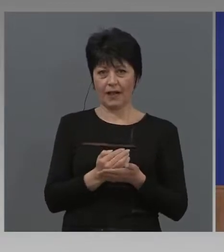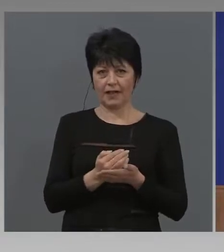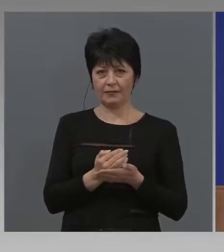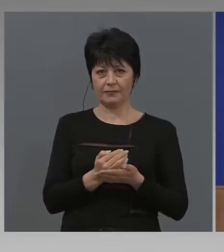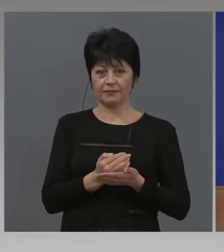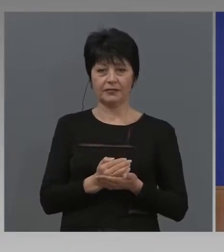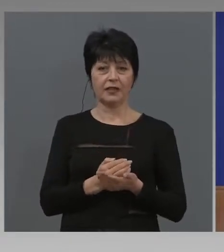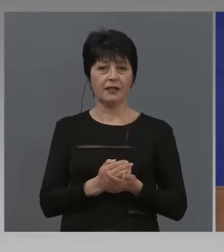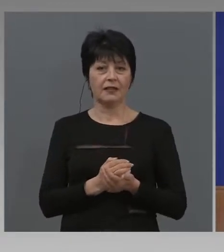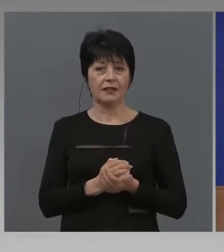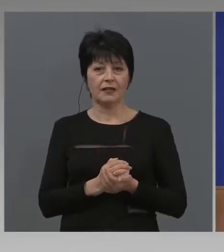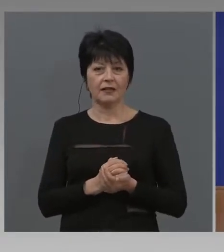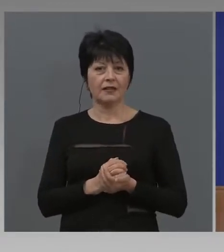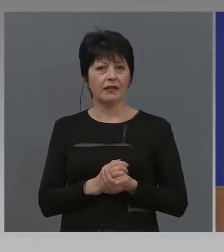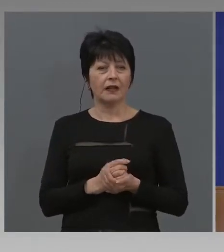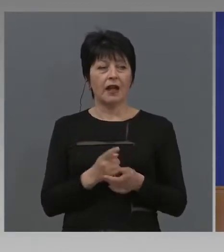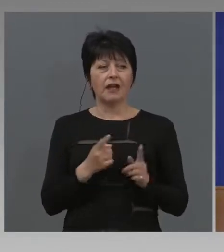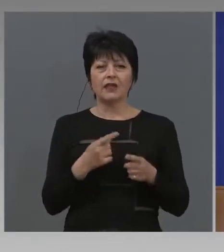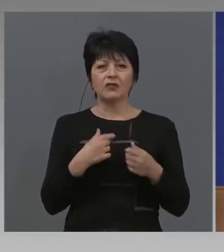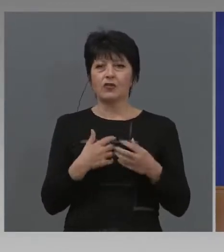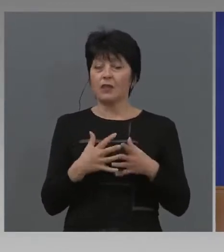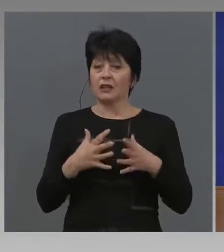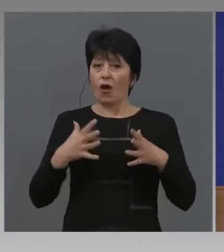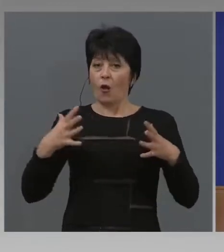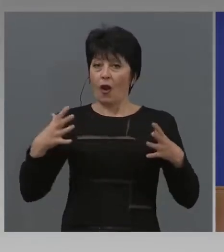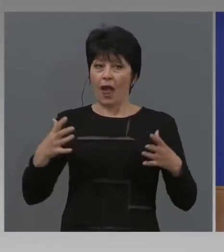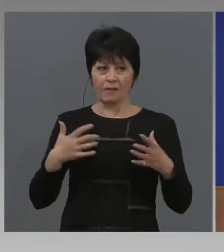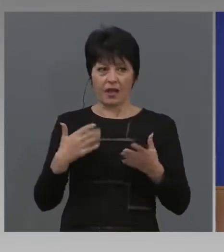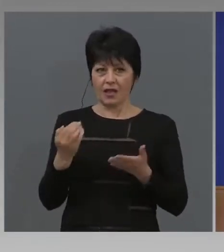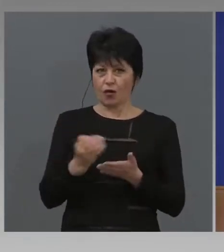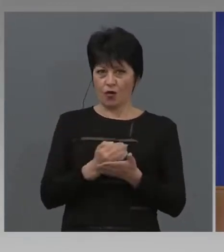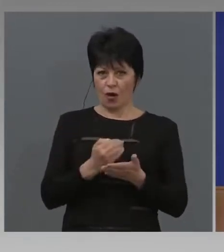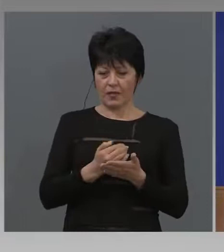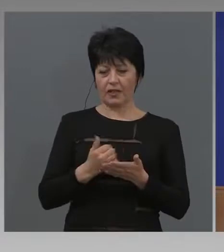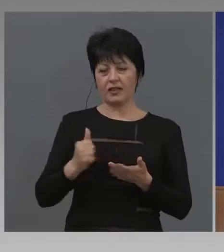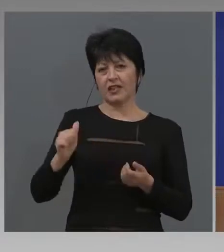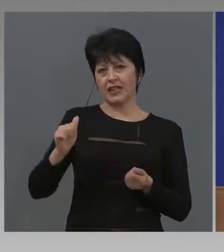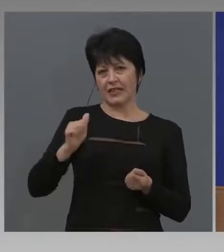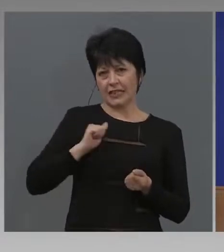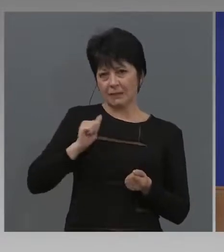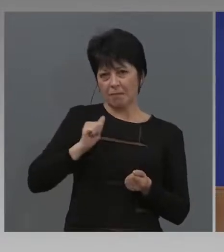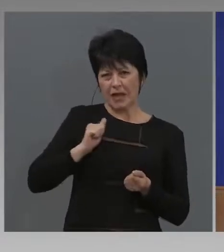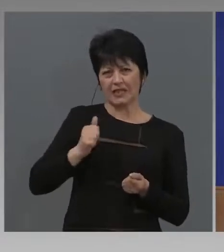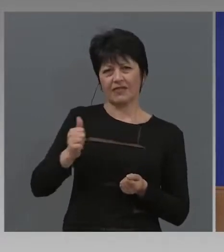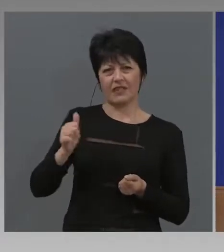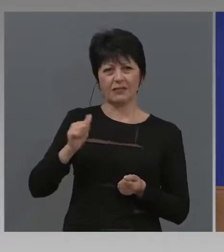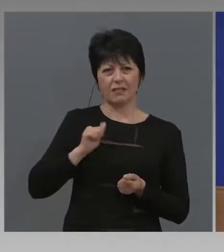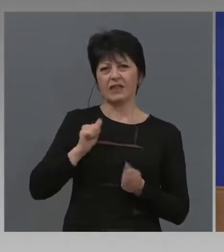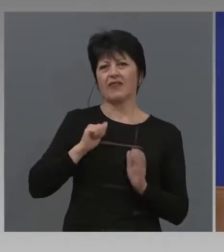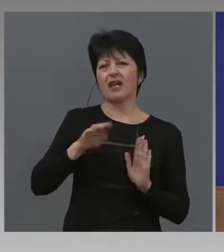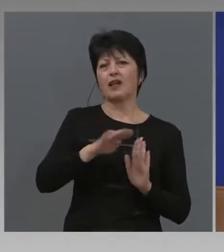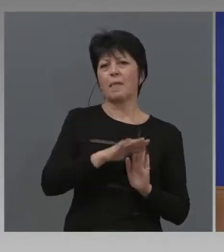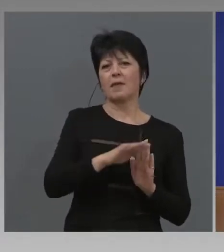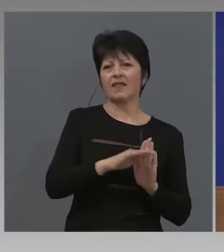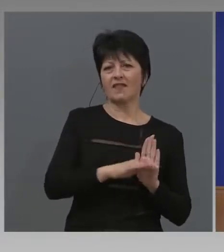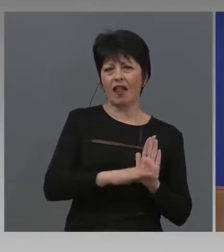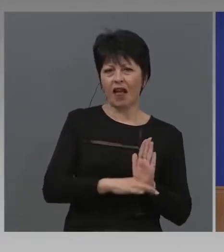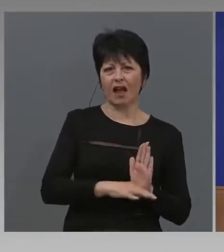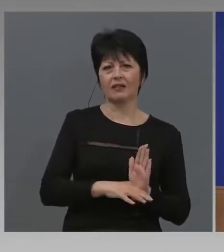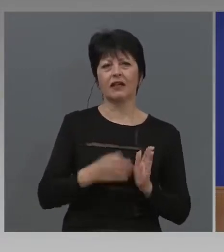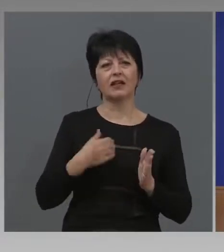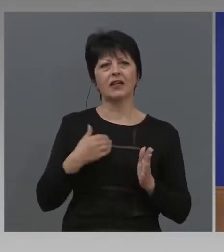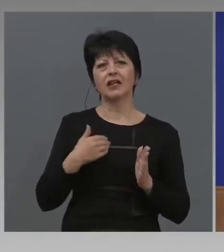И тези, които са с мощна економика и са спазвали мастерски критери, спазвали са правила и са си